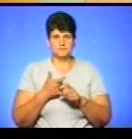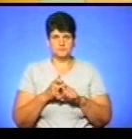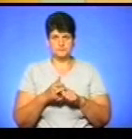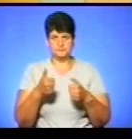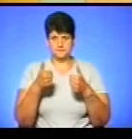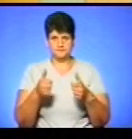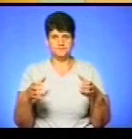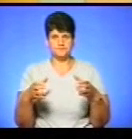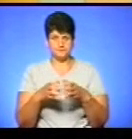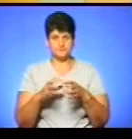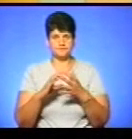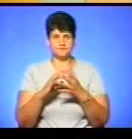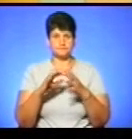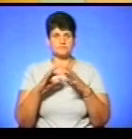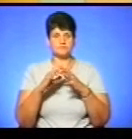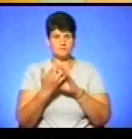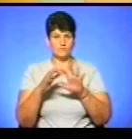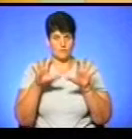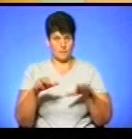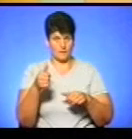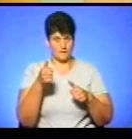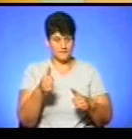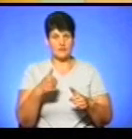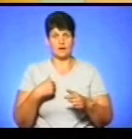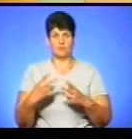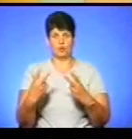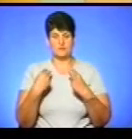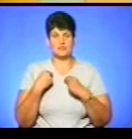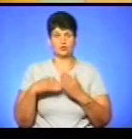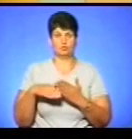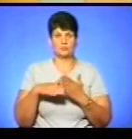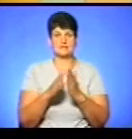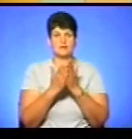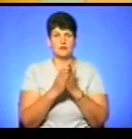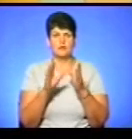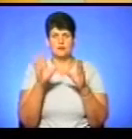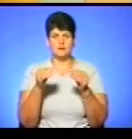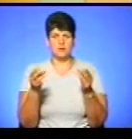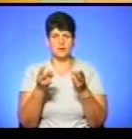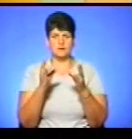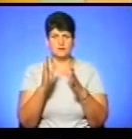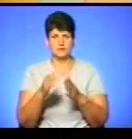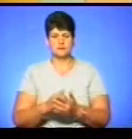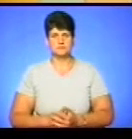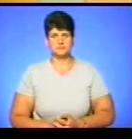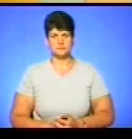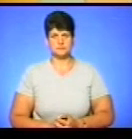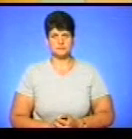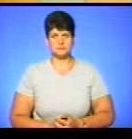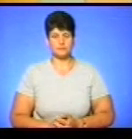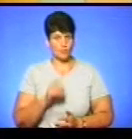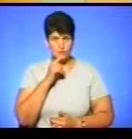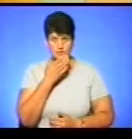хороший сільський голова і нам обіцяють допомогти із підручниками і зі всім, що буде потрібно. Поки що немає?